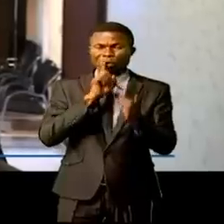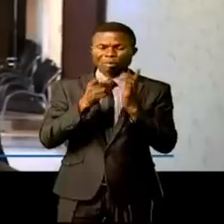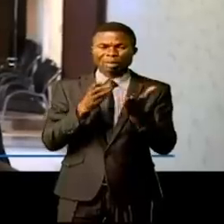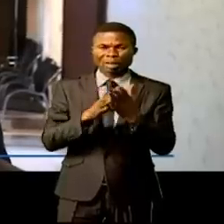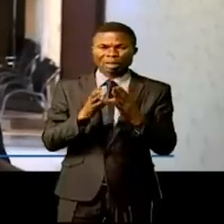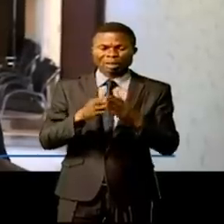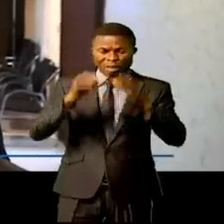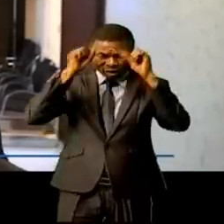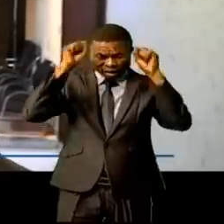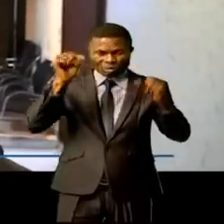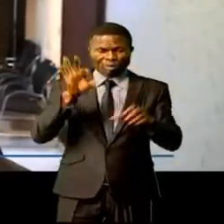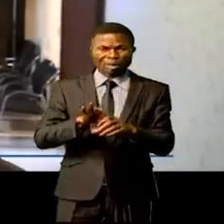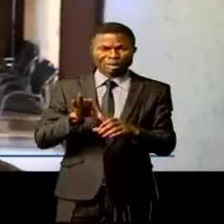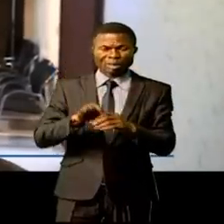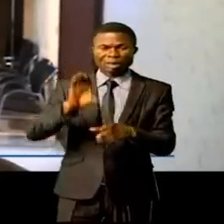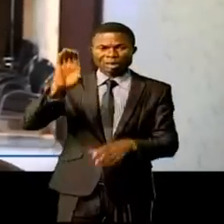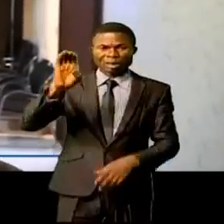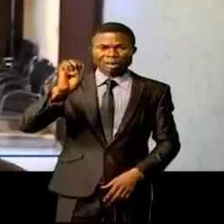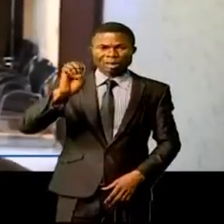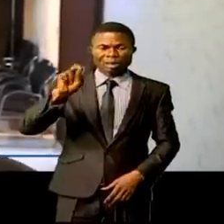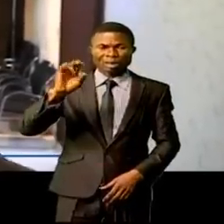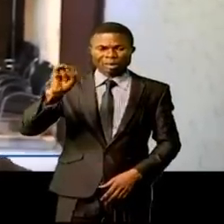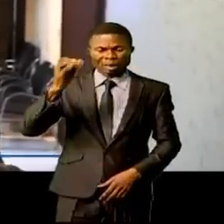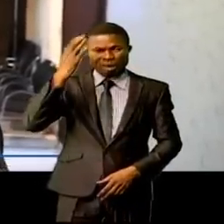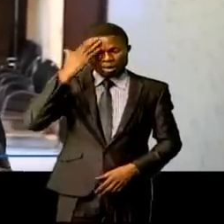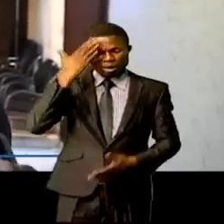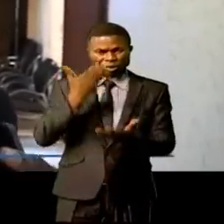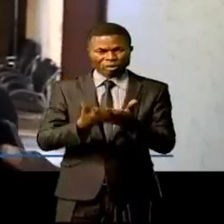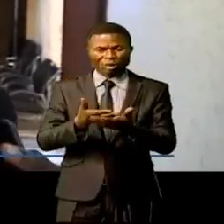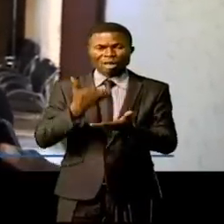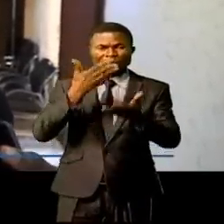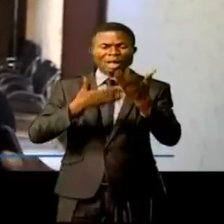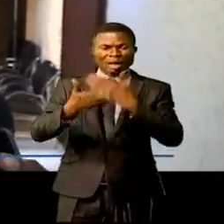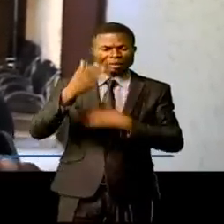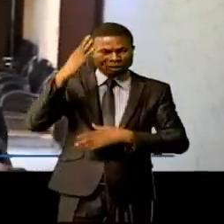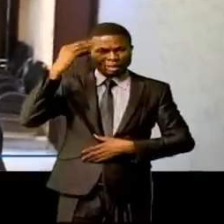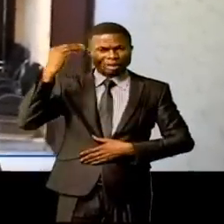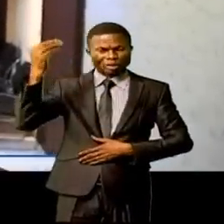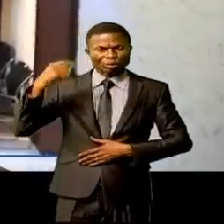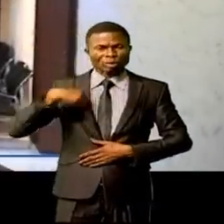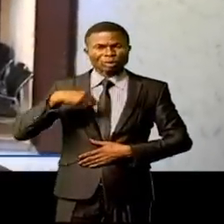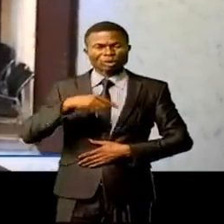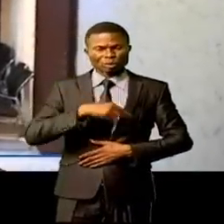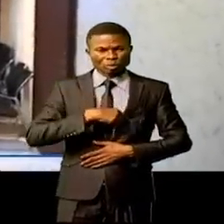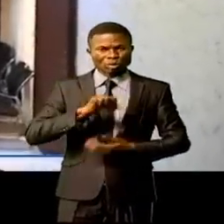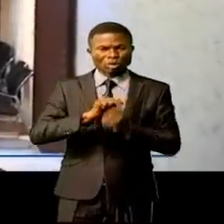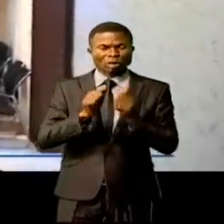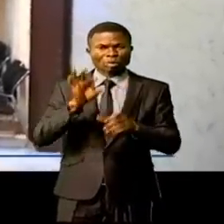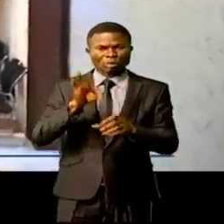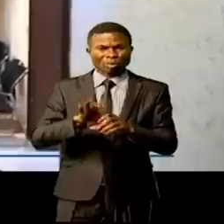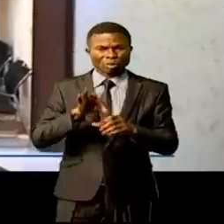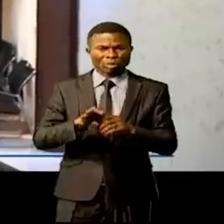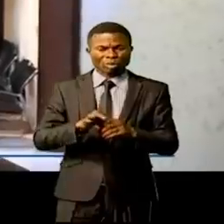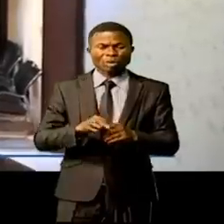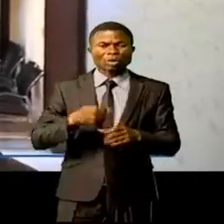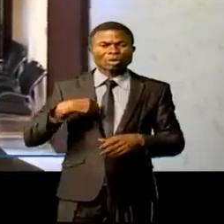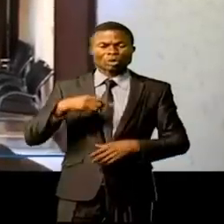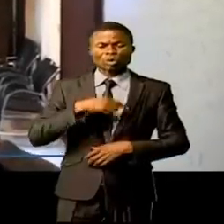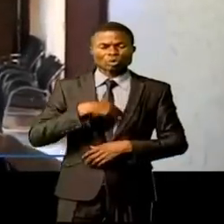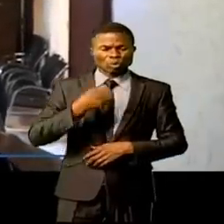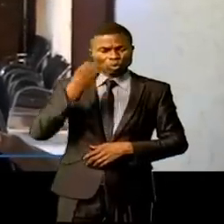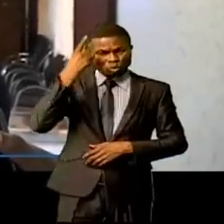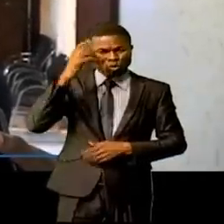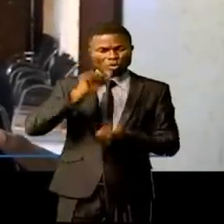le président de la CNE, c'est de faire connaissance, d'échanger sur le processus électoral, bien sûr. Nous, comme nation politique,